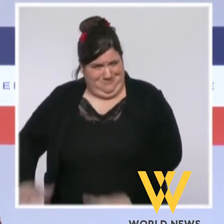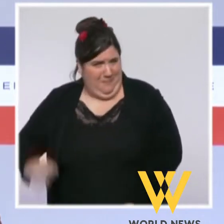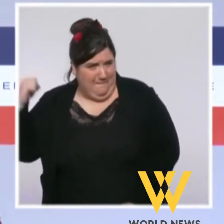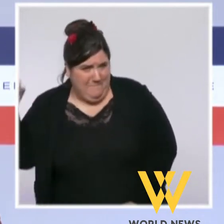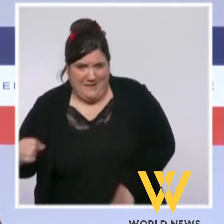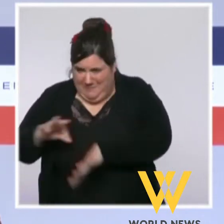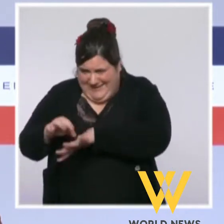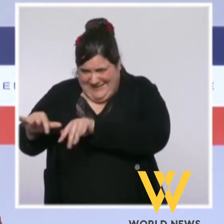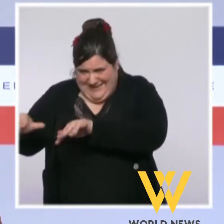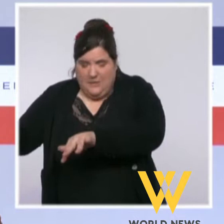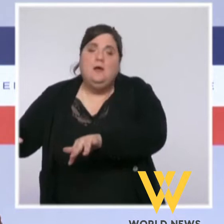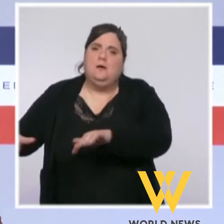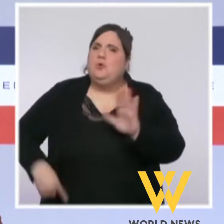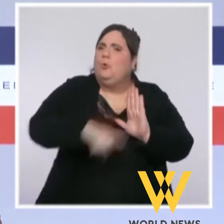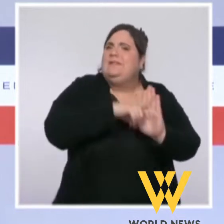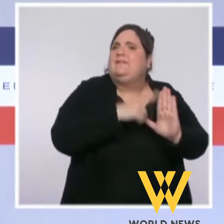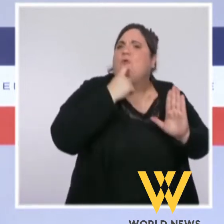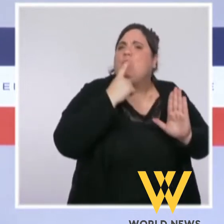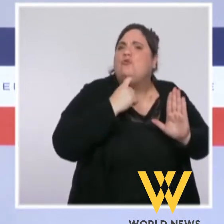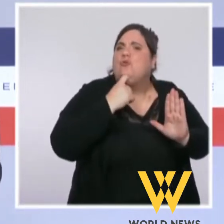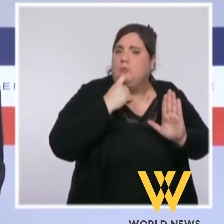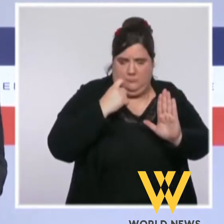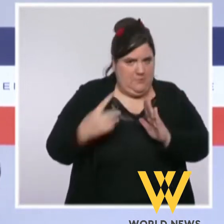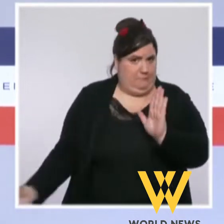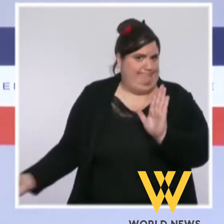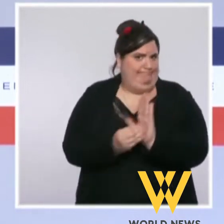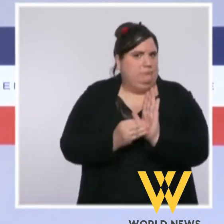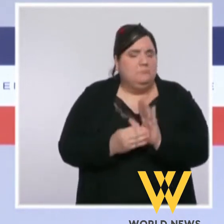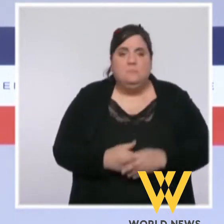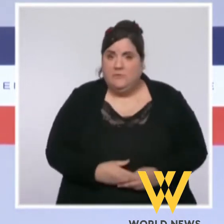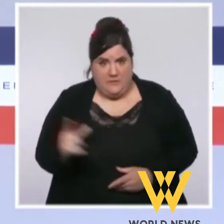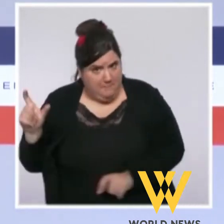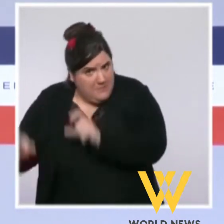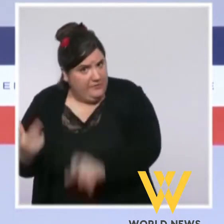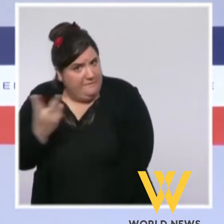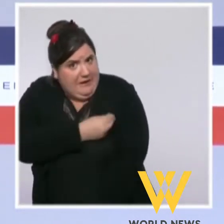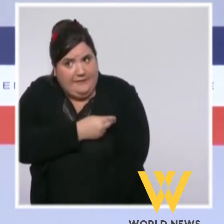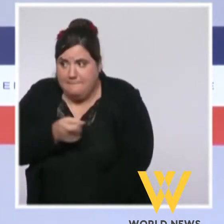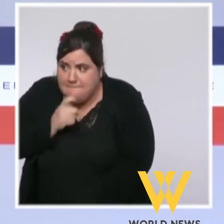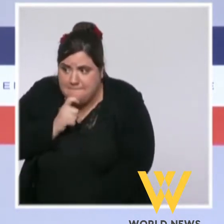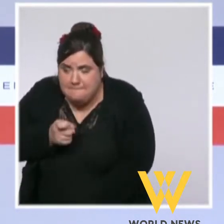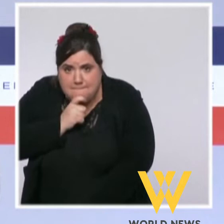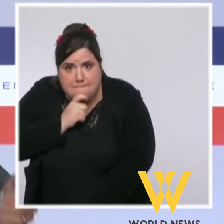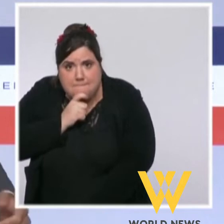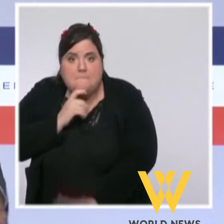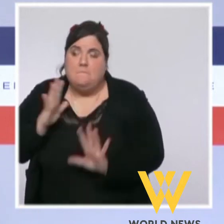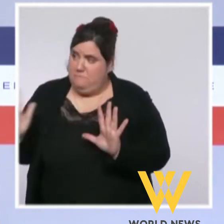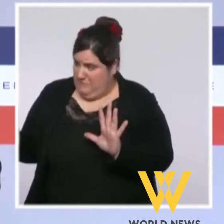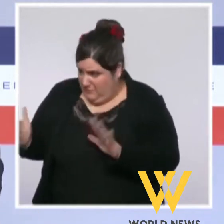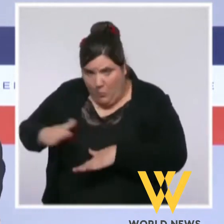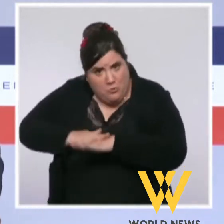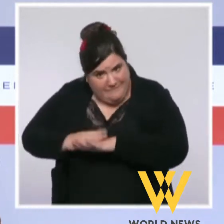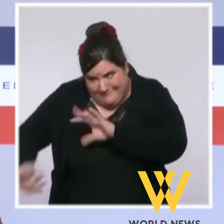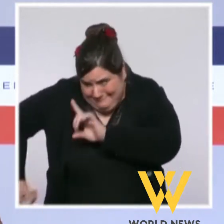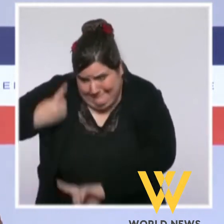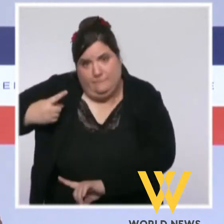que pour les non-vaccinés, on ne pourra s'y rendre ou en revenir sans motif impérieux, qu'un test négatif de moins de 48 heures sera